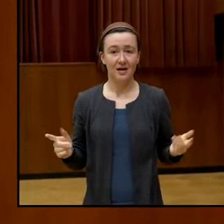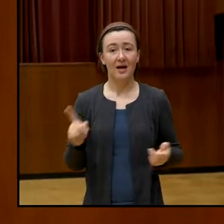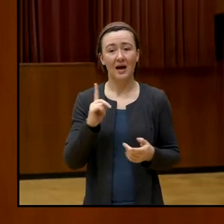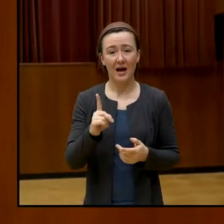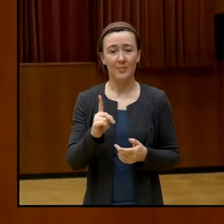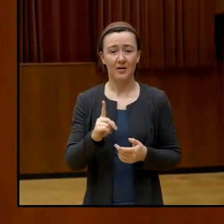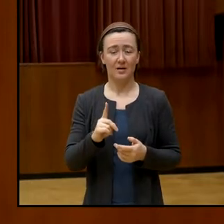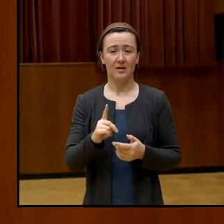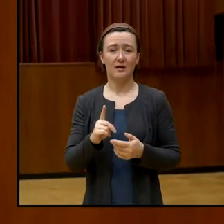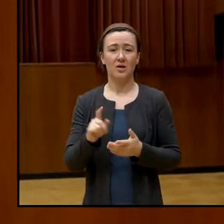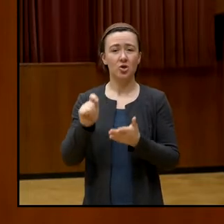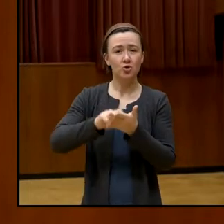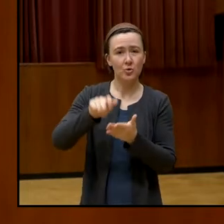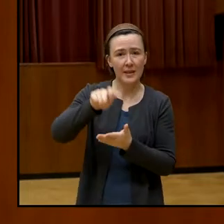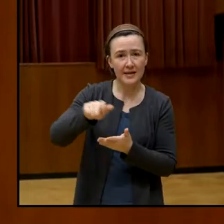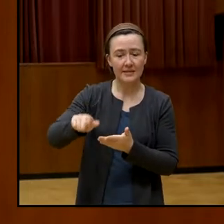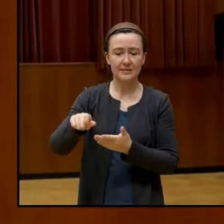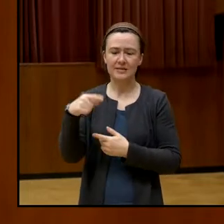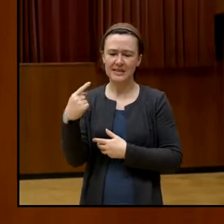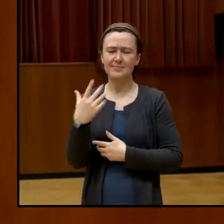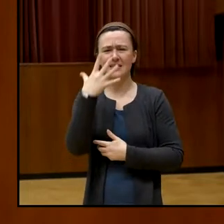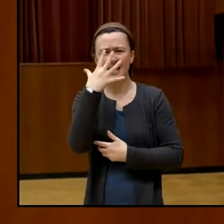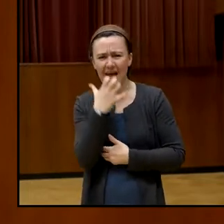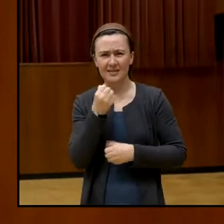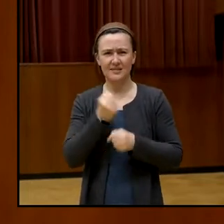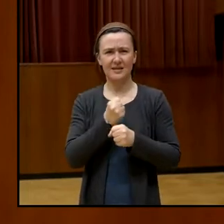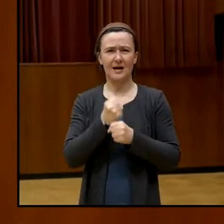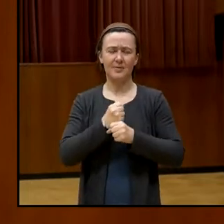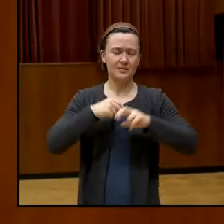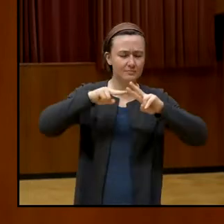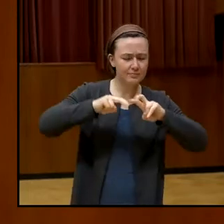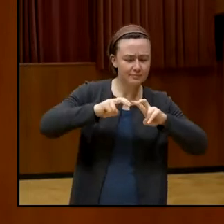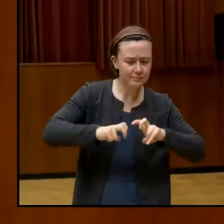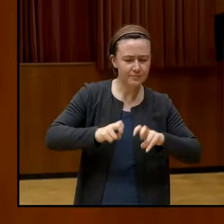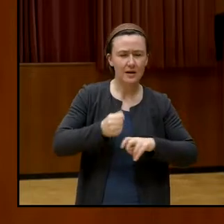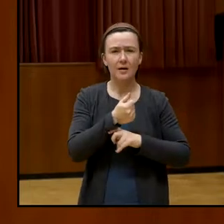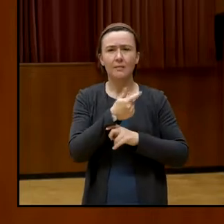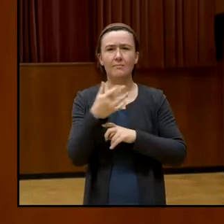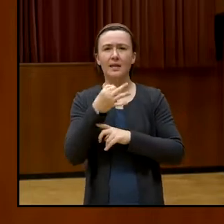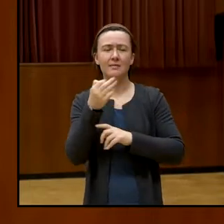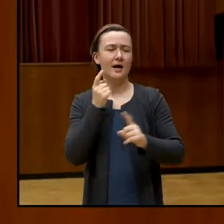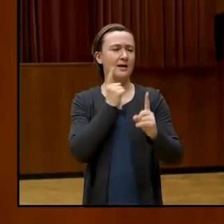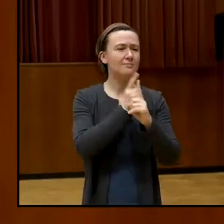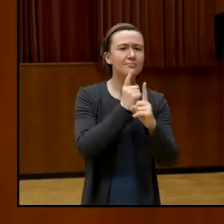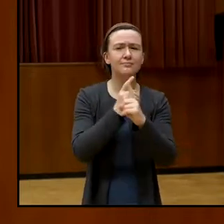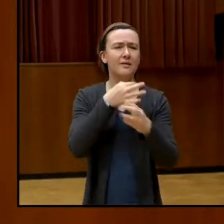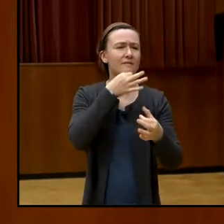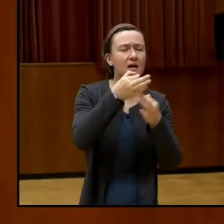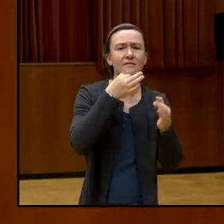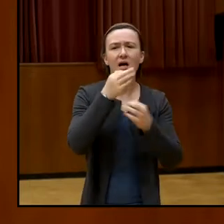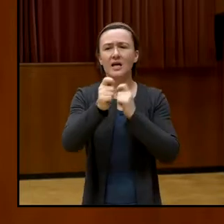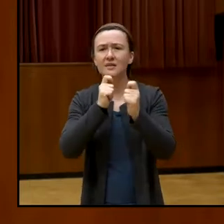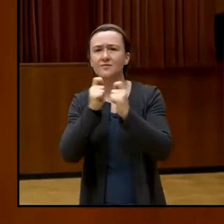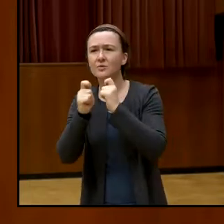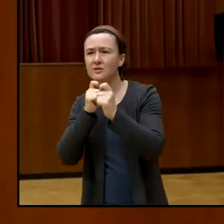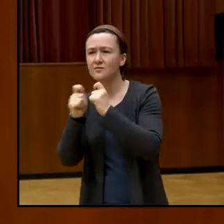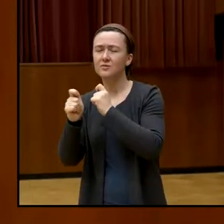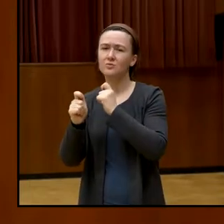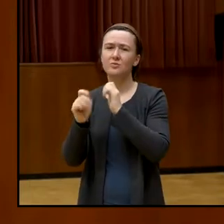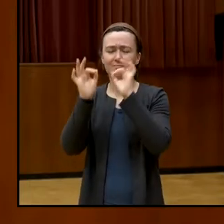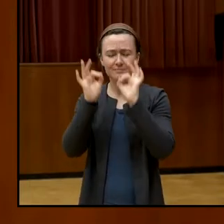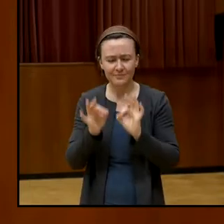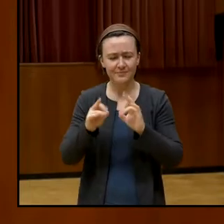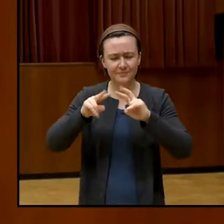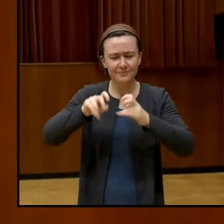Journalistinnen, die ihren Job ernst nehmen, die recherchieren, die tagelang Menschen nachraufen, die Interviews führen, die akribisch